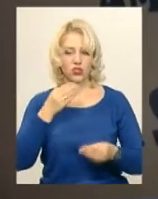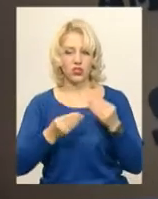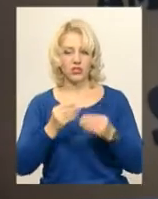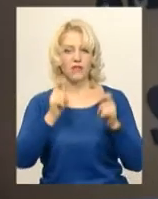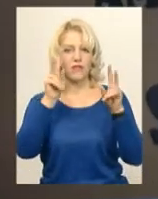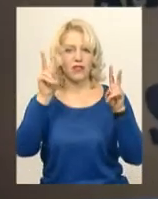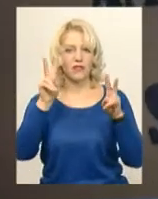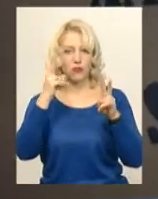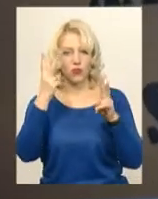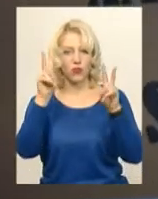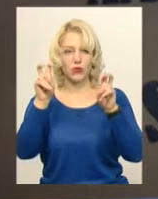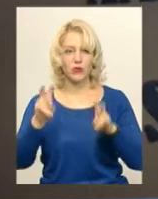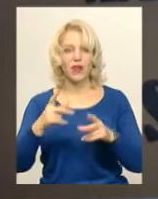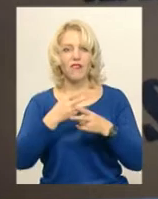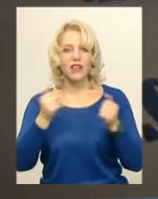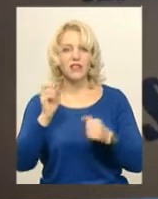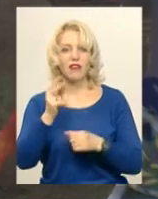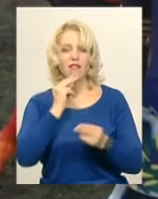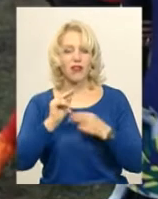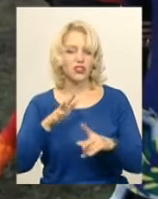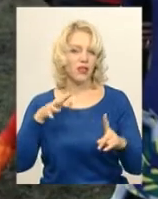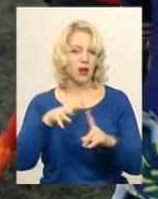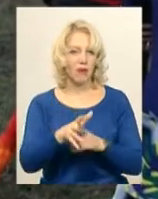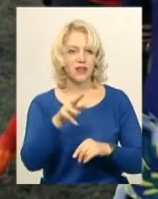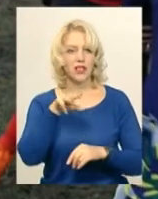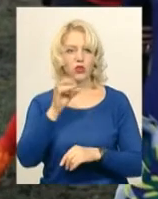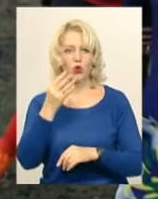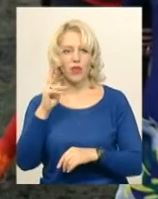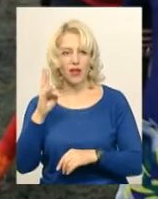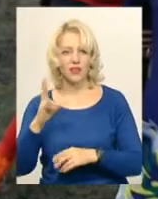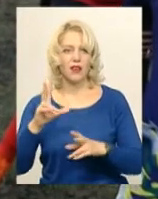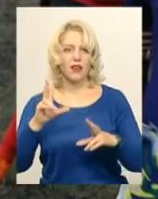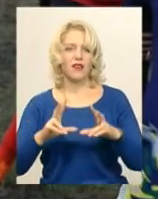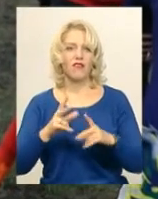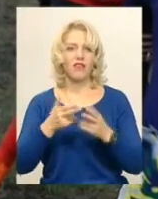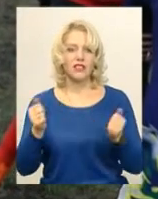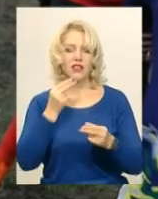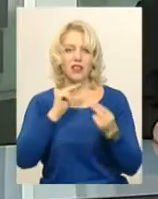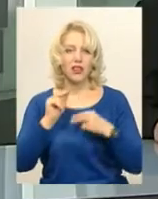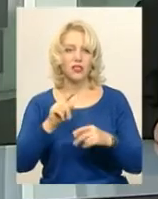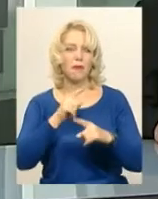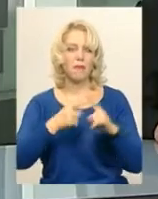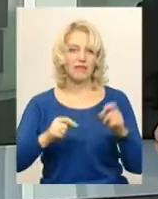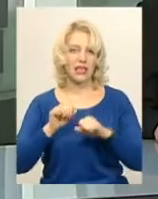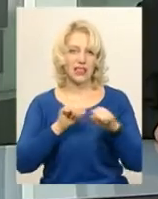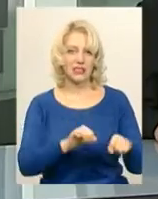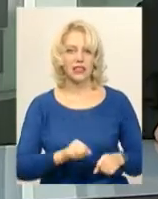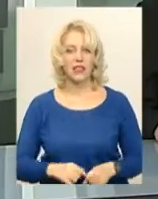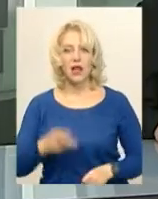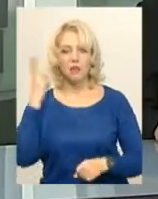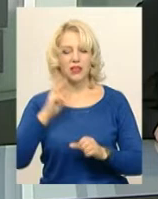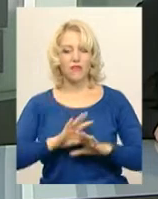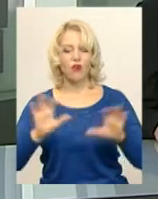Ярослав Адамович визваний кращим нападником, а Сергій Приян – кращим півзахисником. Хмельницький